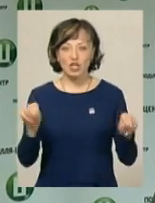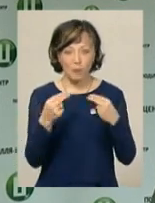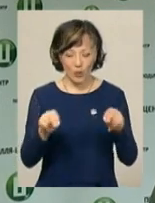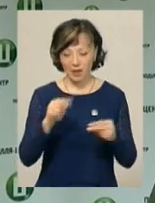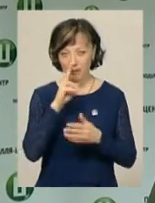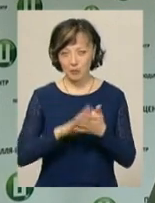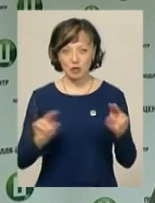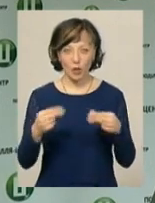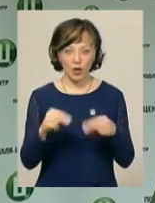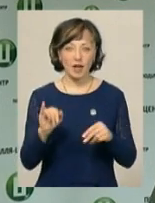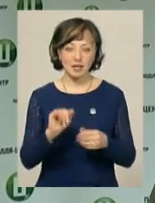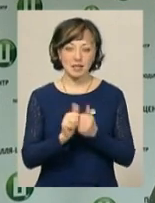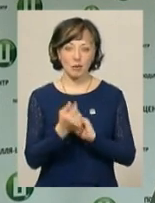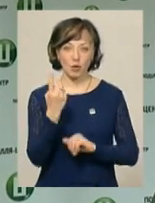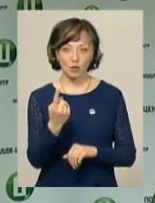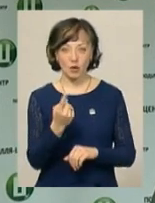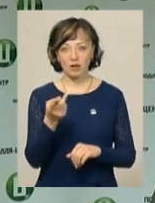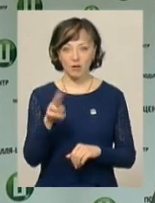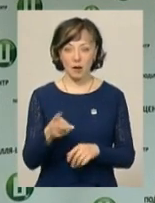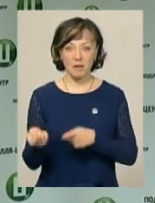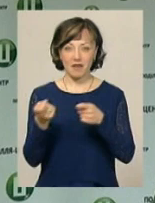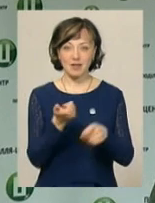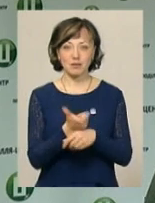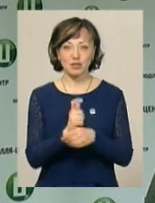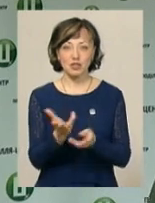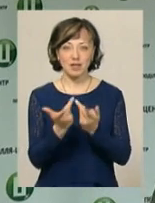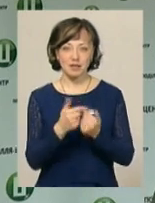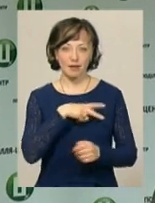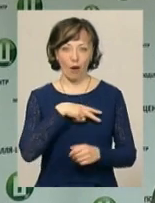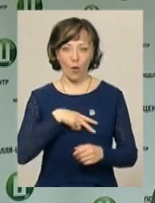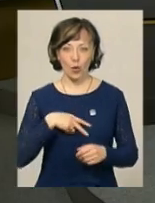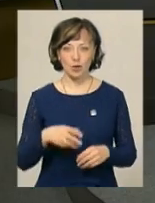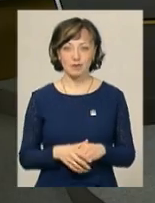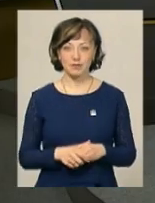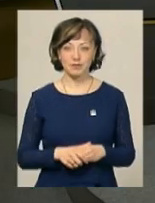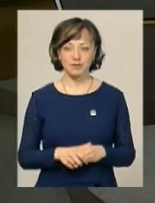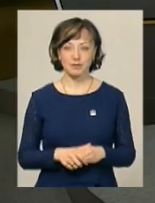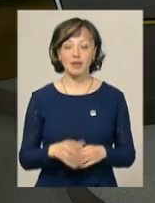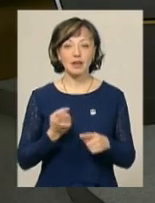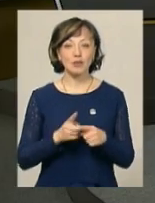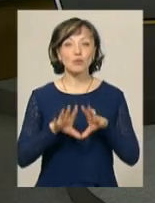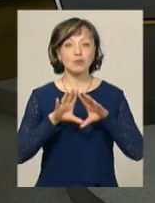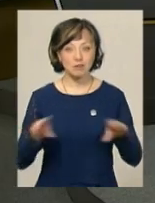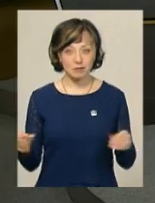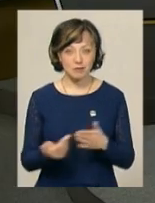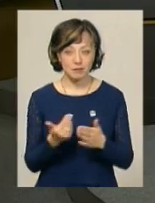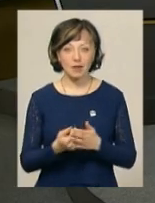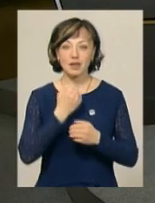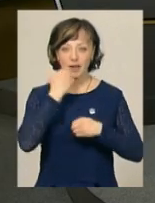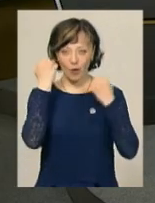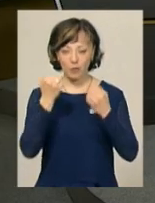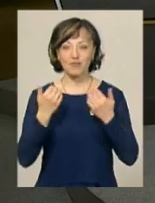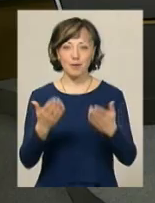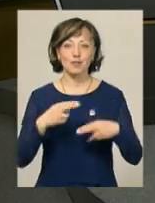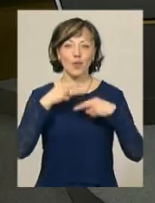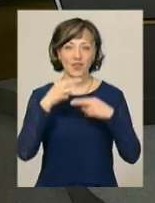Ну і, відповідно, вже замість одної медалі чи двох привезти додому більшу кількість нагород. На цьому ми завершуємо випуск. Дякуємо